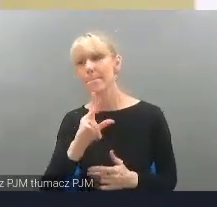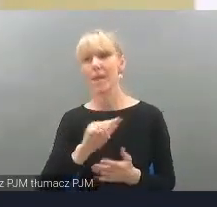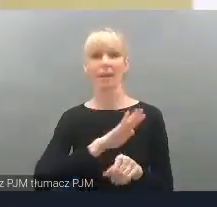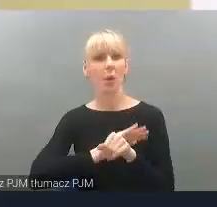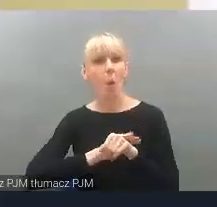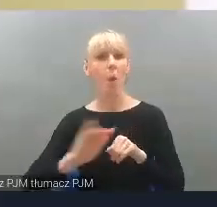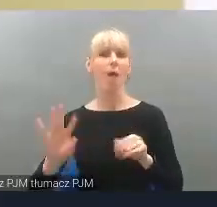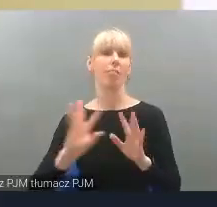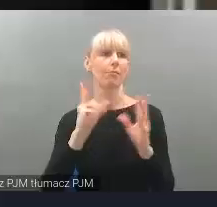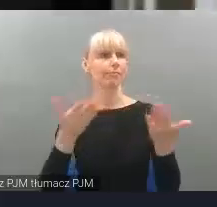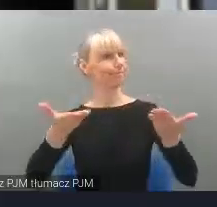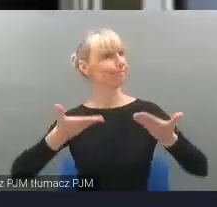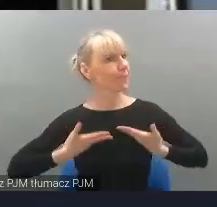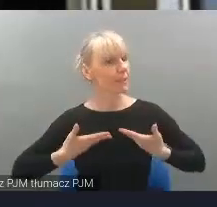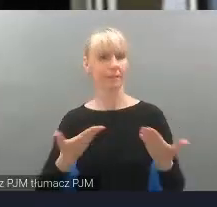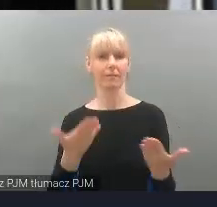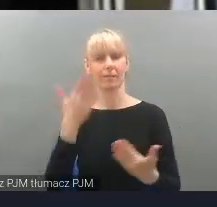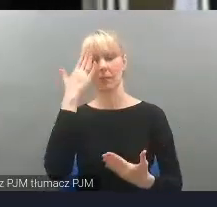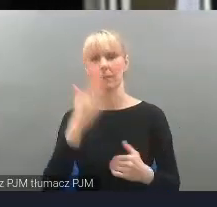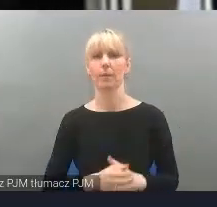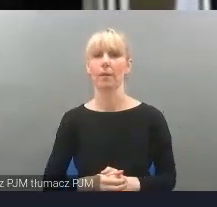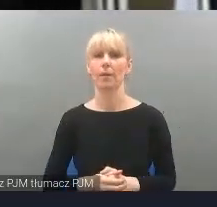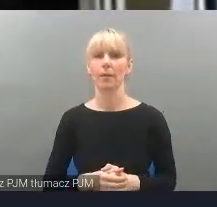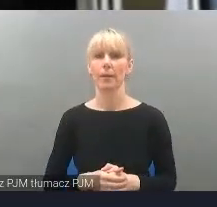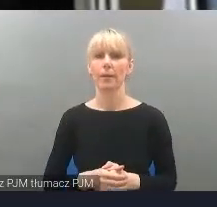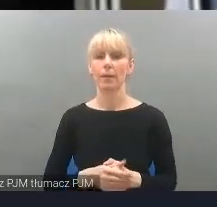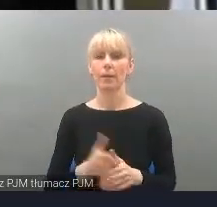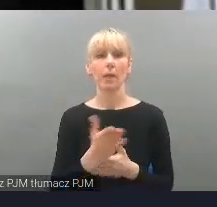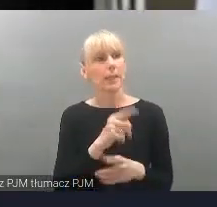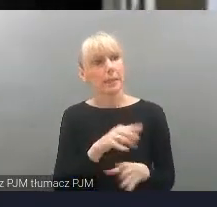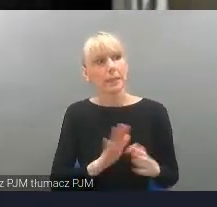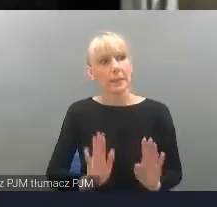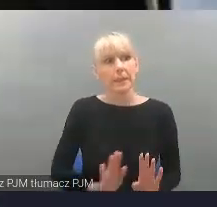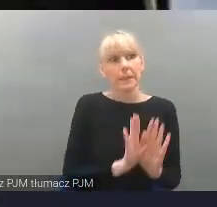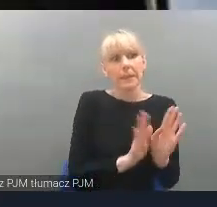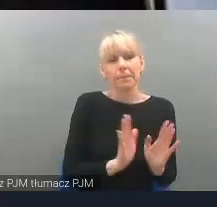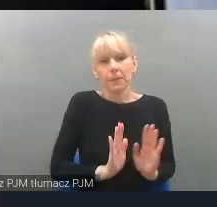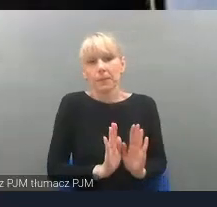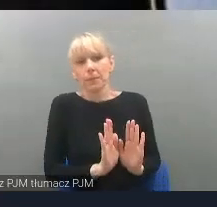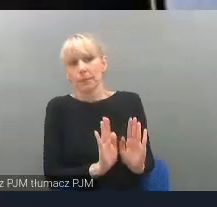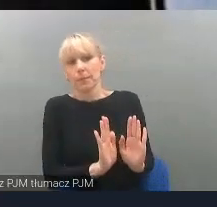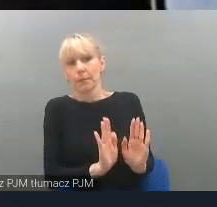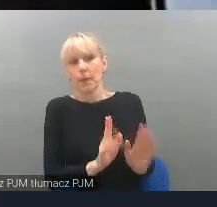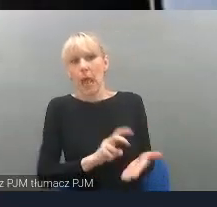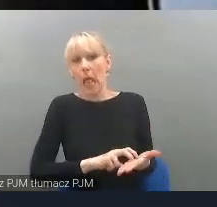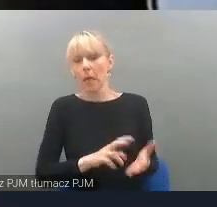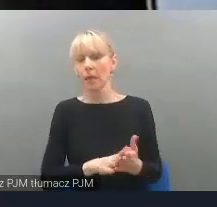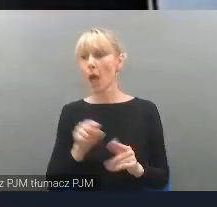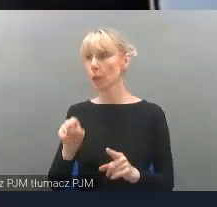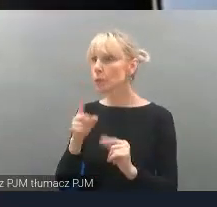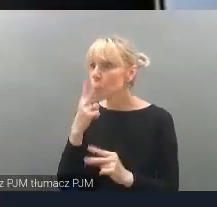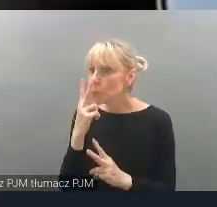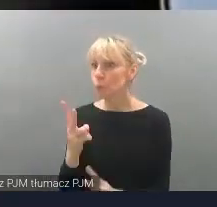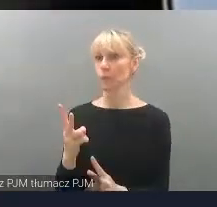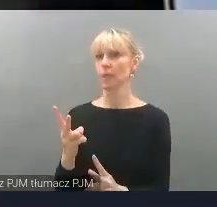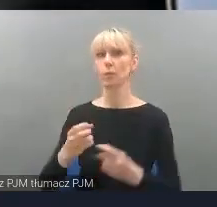jest tutaj podane. Przed każdym muzeum czasem obserwujemy pewien lęk, dystans, a tutaj naprawdę otwierają się cudownie i